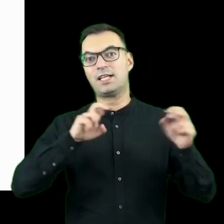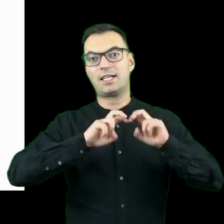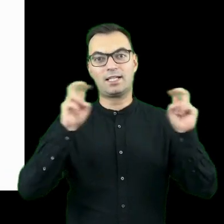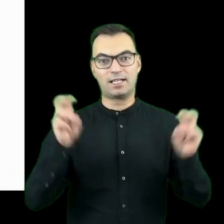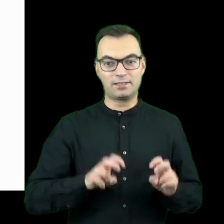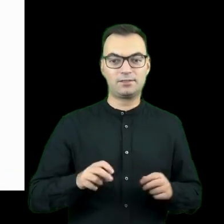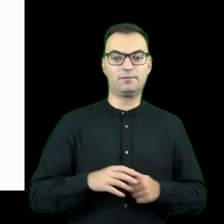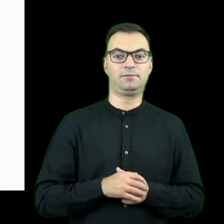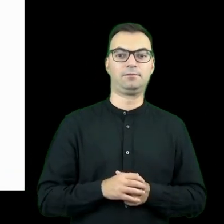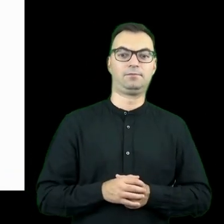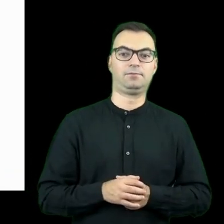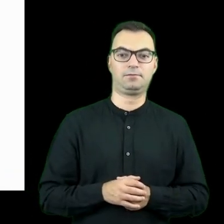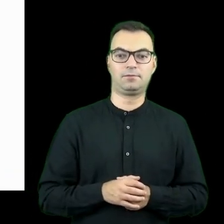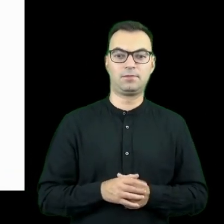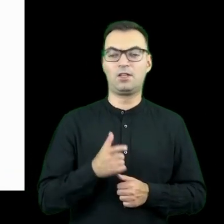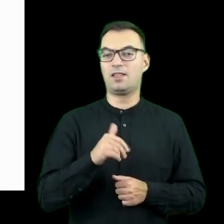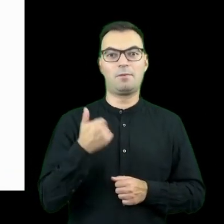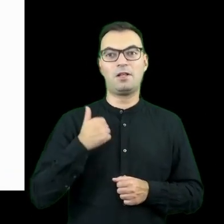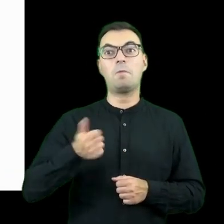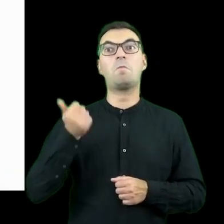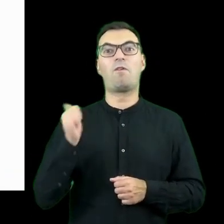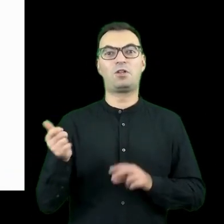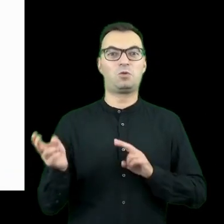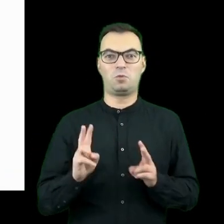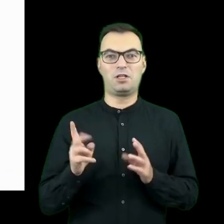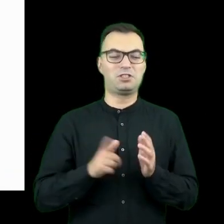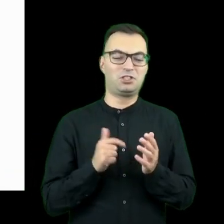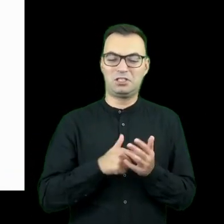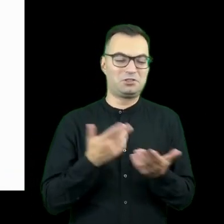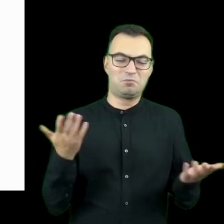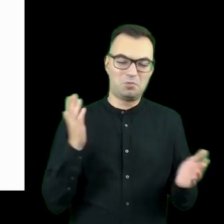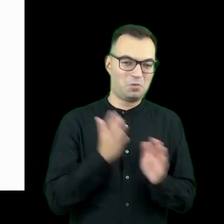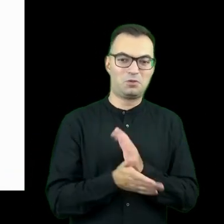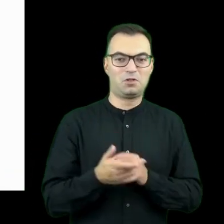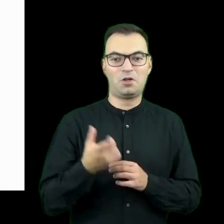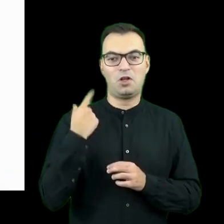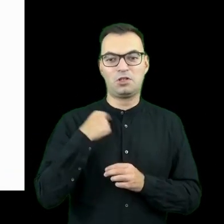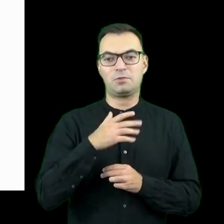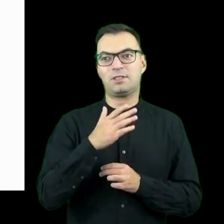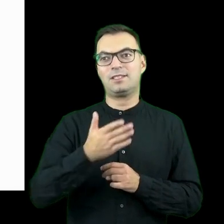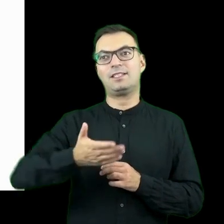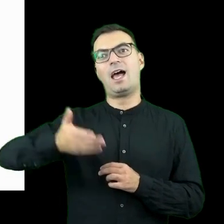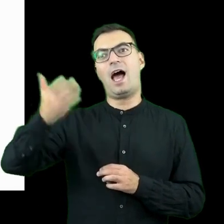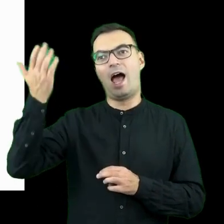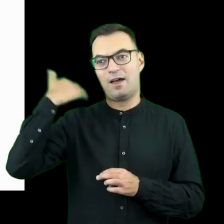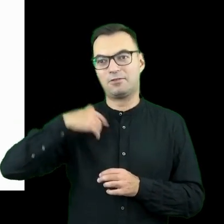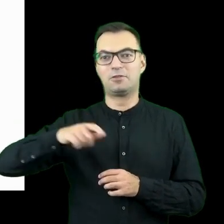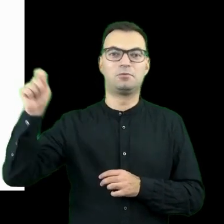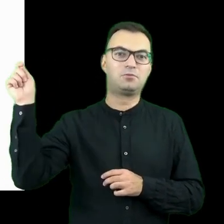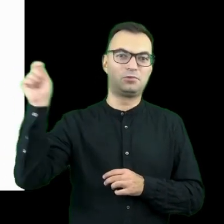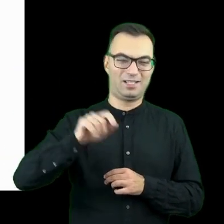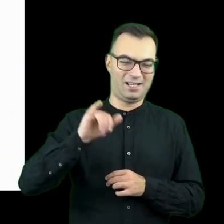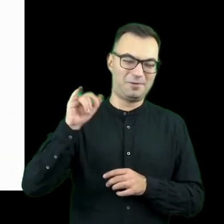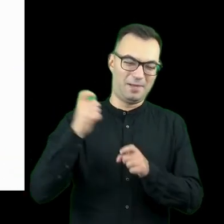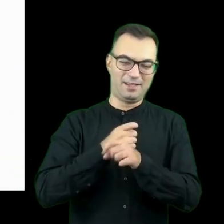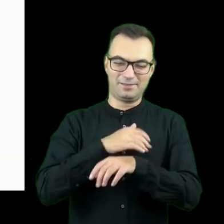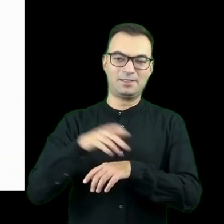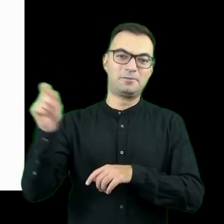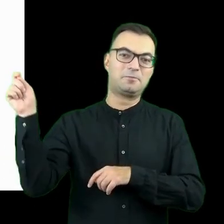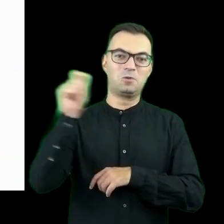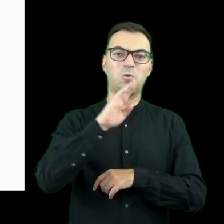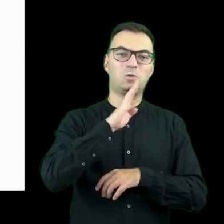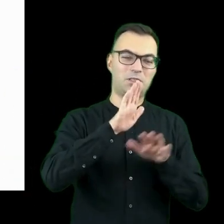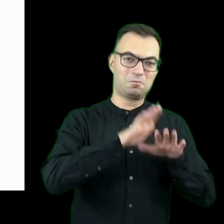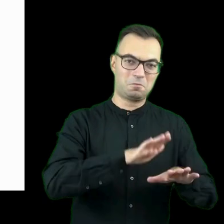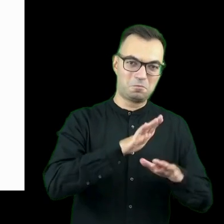działać. Niekoniecznie to byli profesjonalni tłumacze, często to były osoby, które na przykład już dawno temu przyjechały z danego kraju do